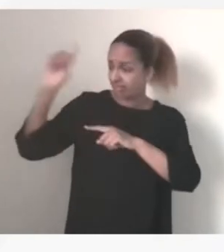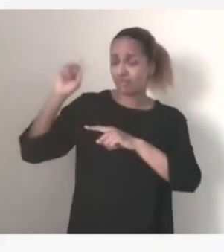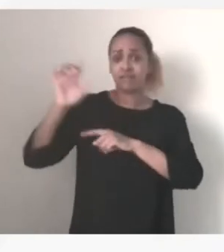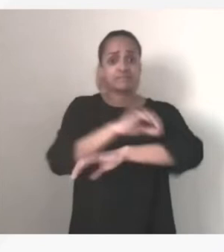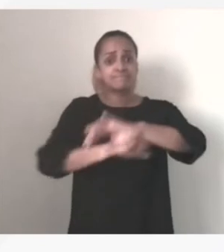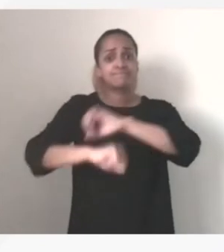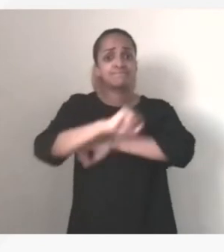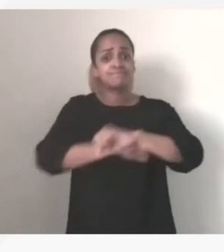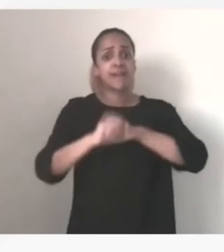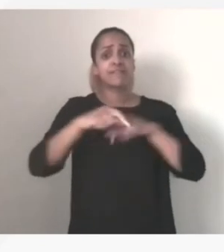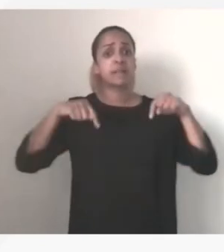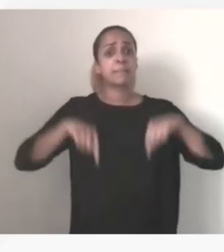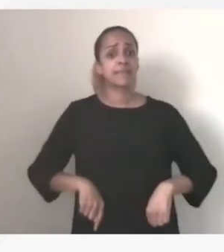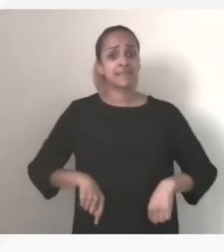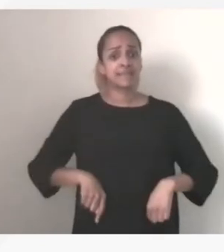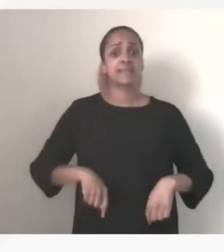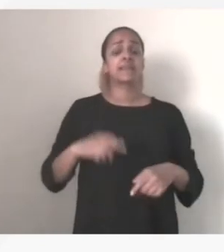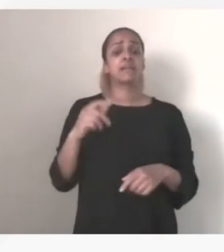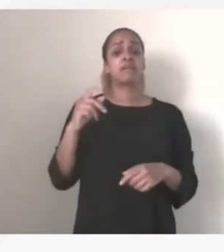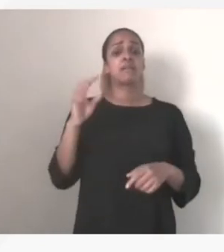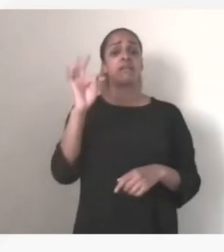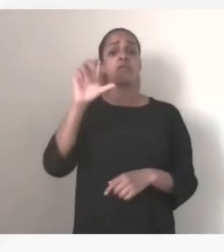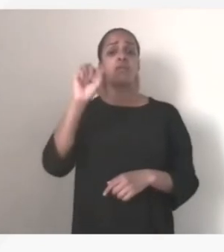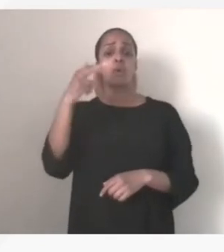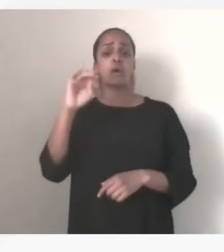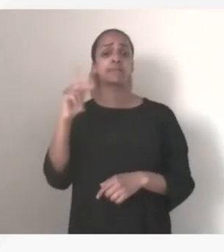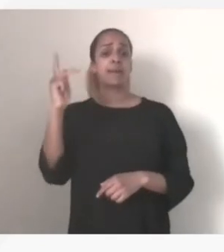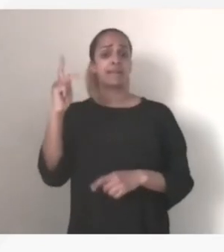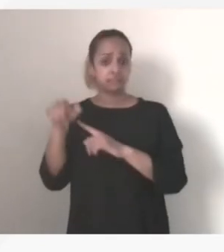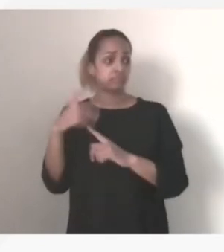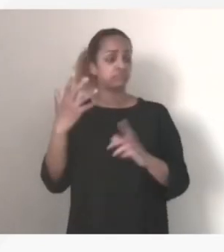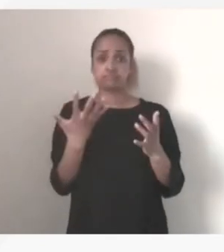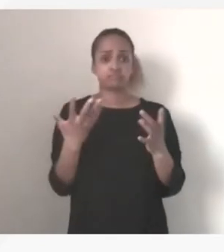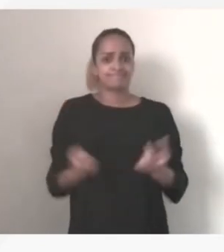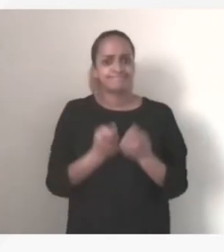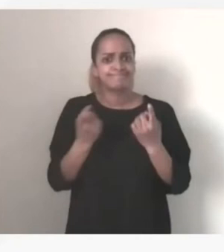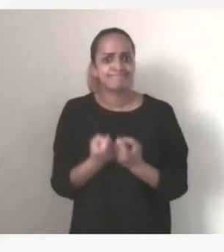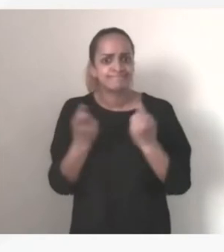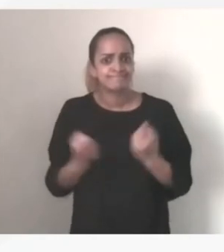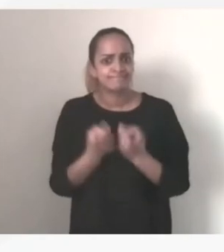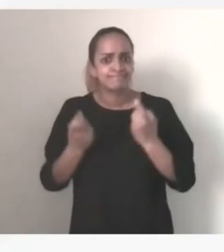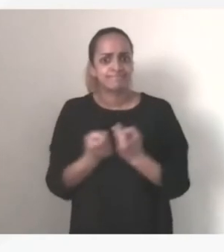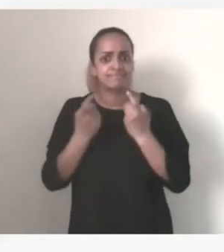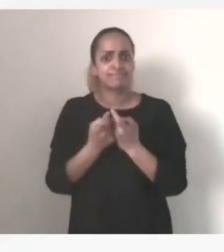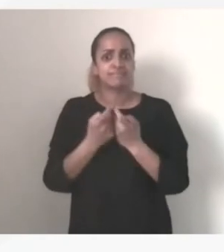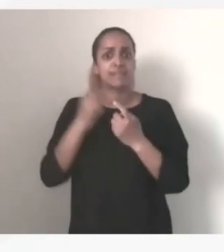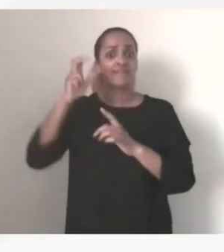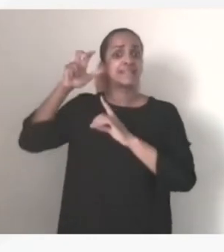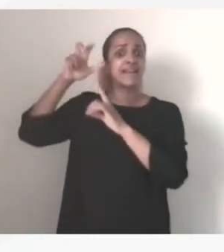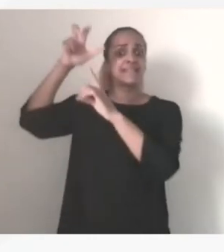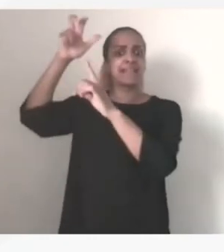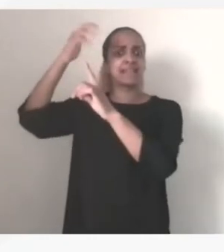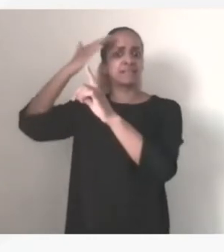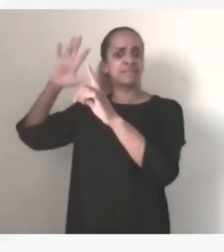Florence Parly, a aussi un exercice d'attaque satellitaire à Toulouse